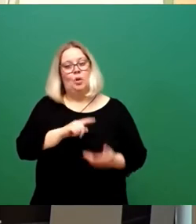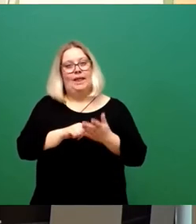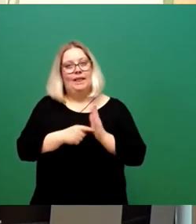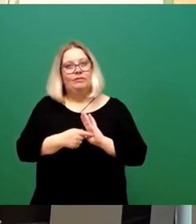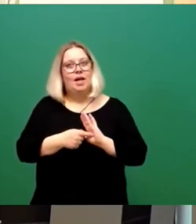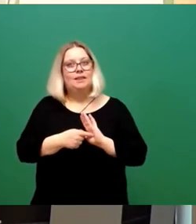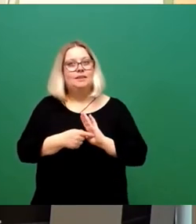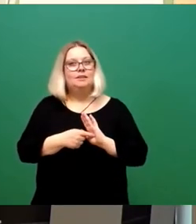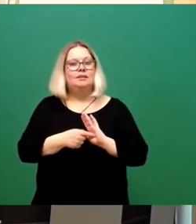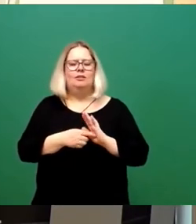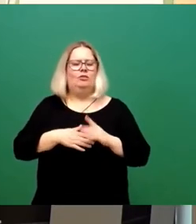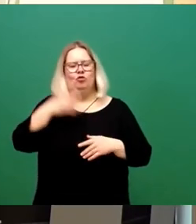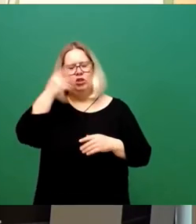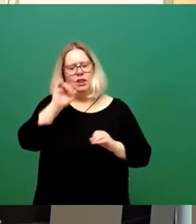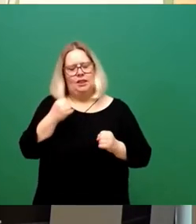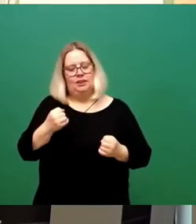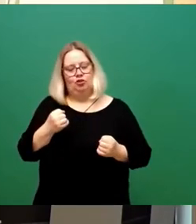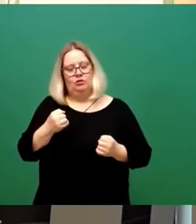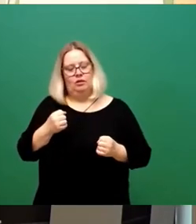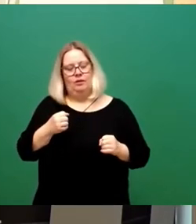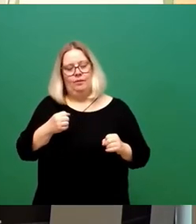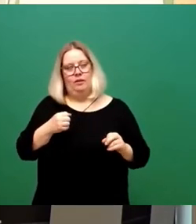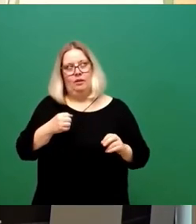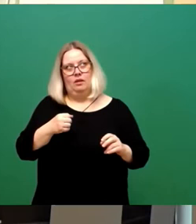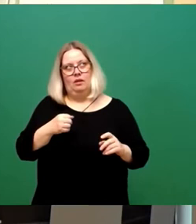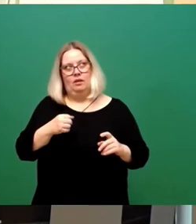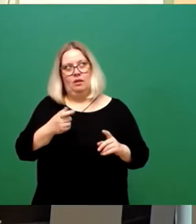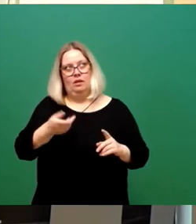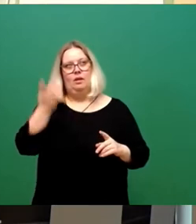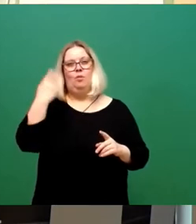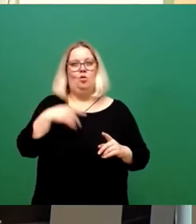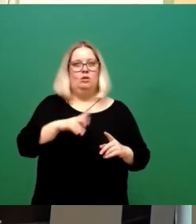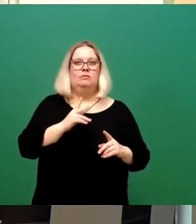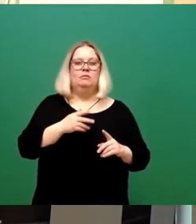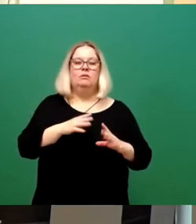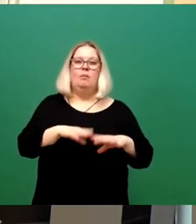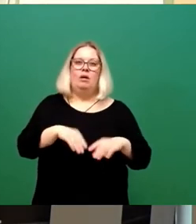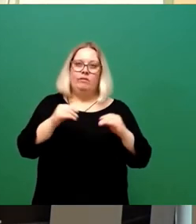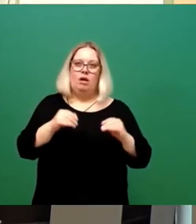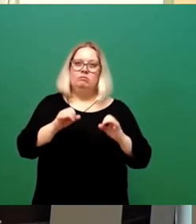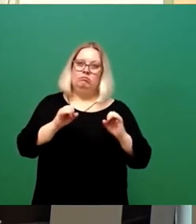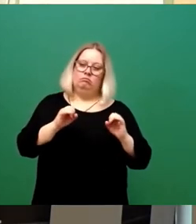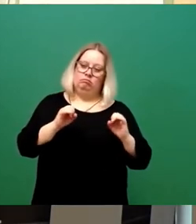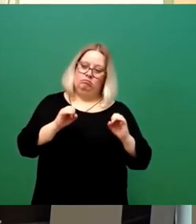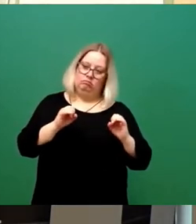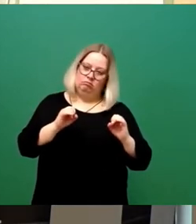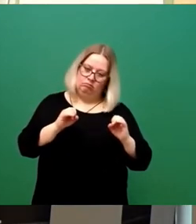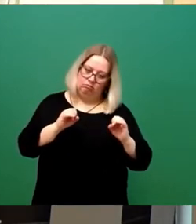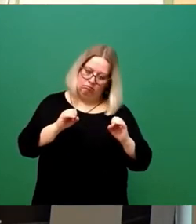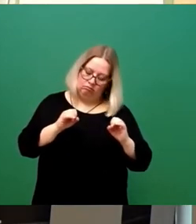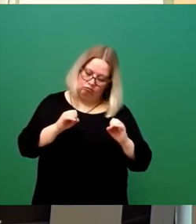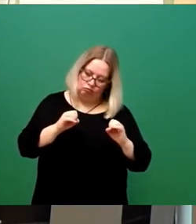überhaupt nicht verstehe. Im Gegensatz zu dem Einvernehmen, welches mit vom Stadtrat